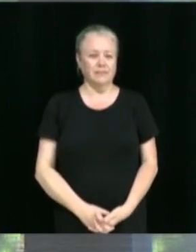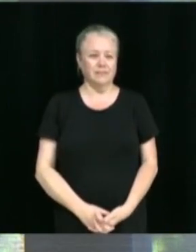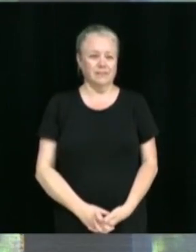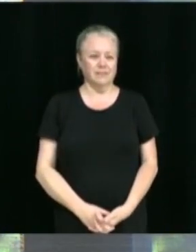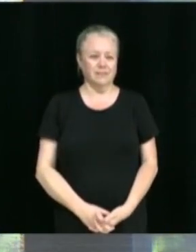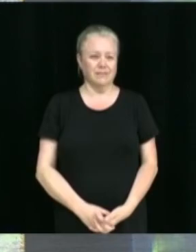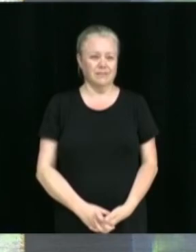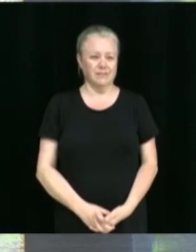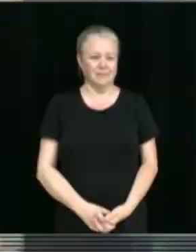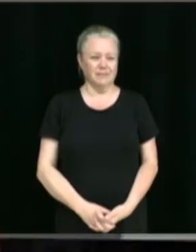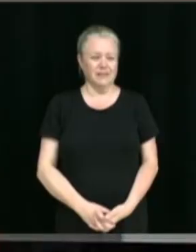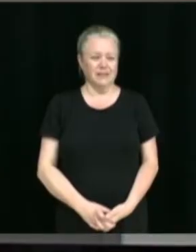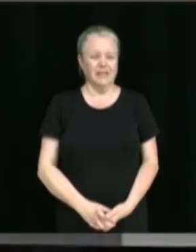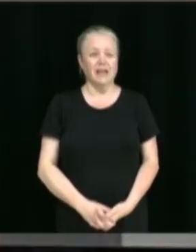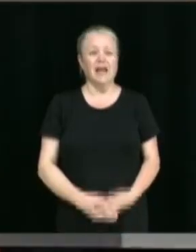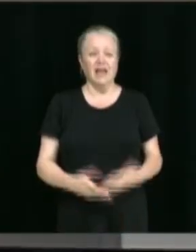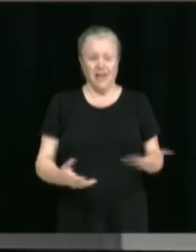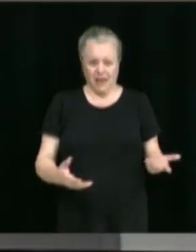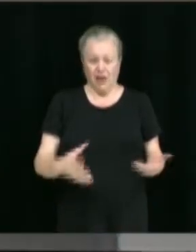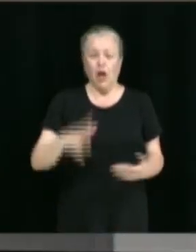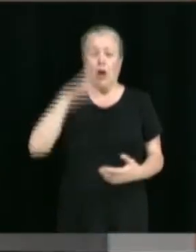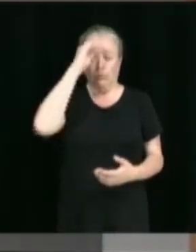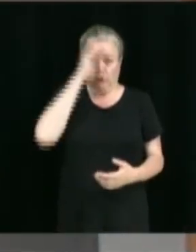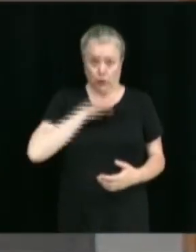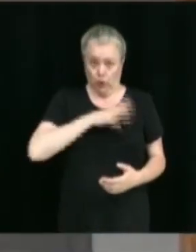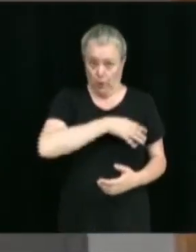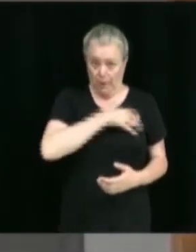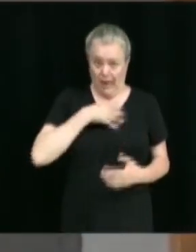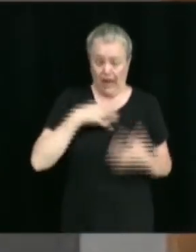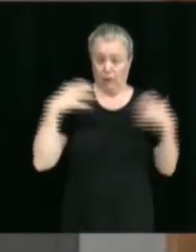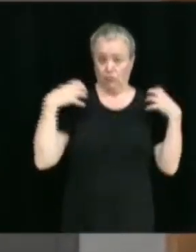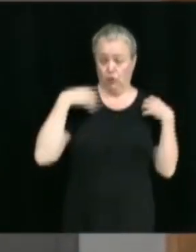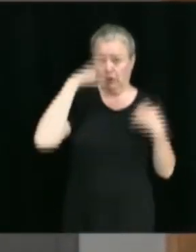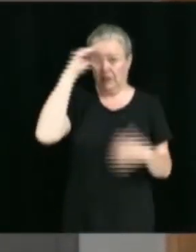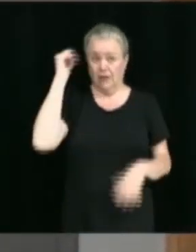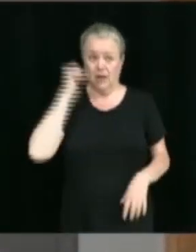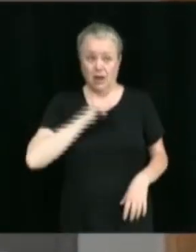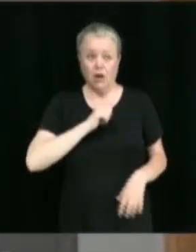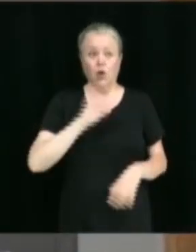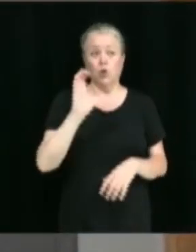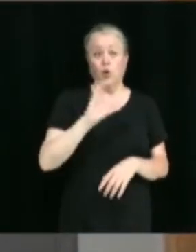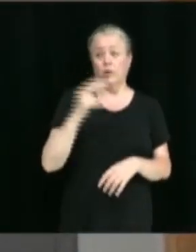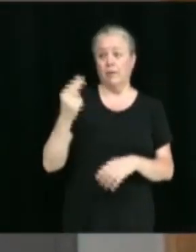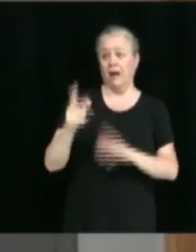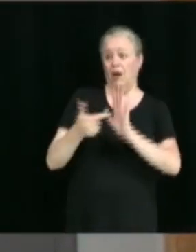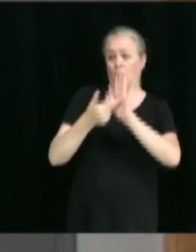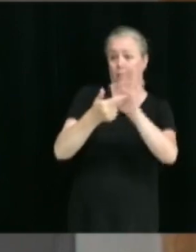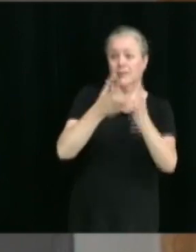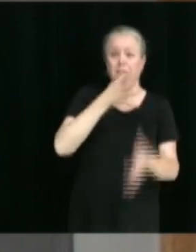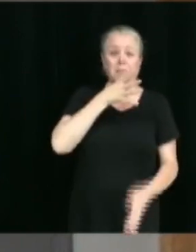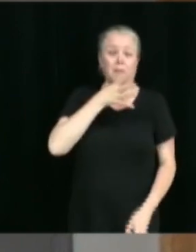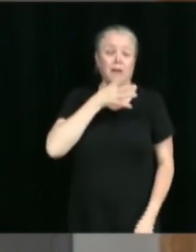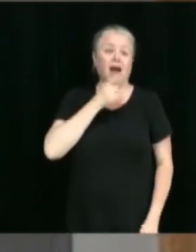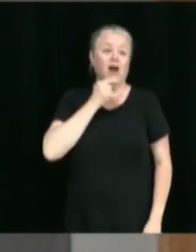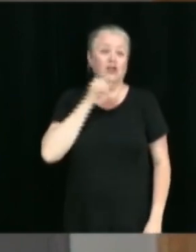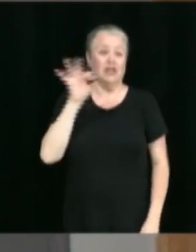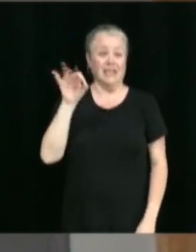– Bonsoir. – conseillère, conseiller. Alors, Claude Hébert, je représente ma mère, ici qui a 90 ans.